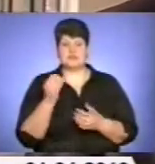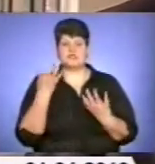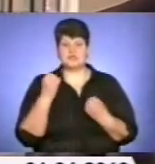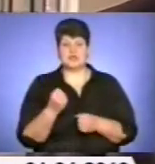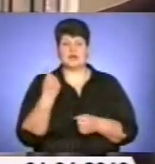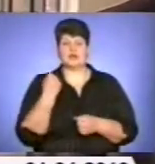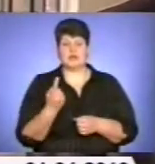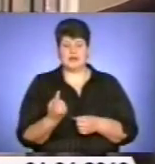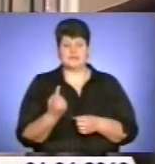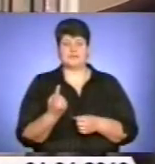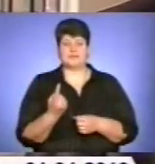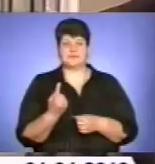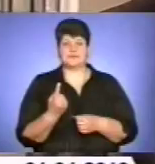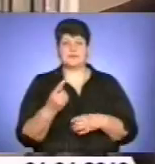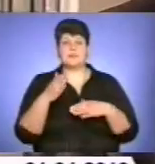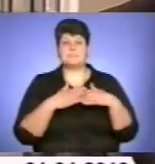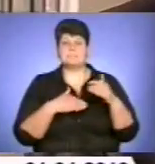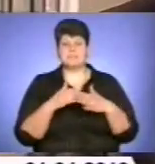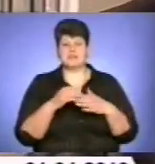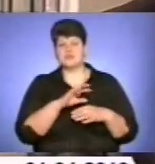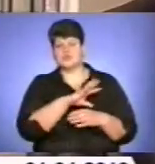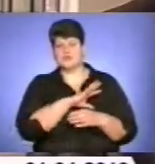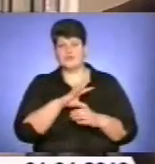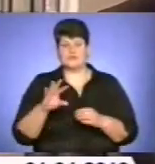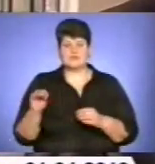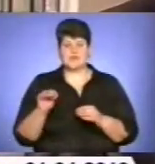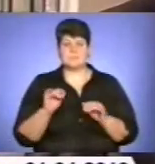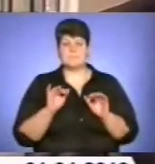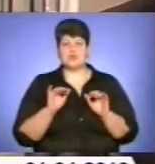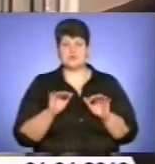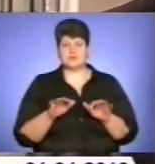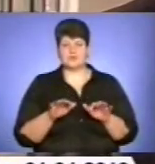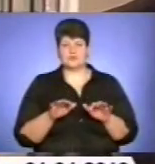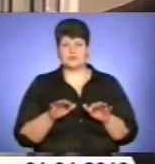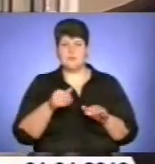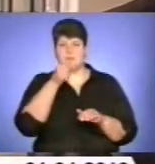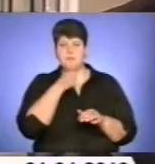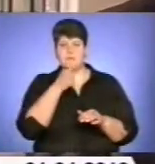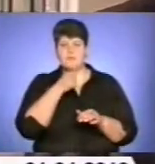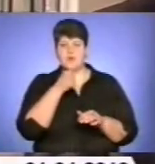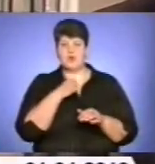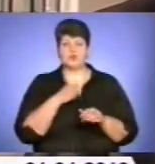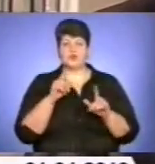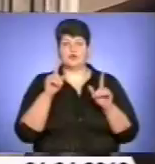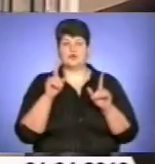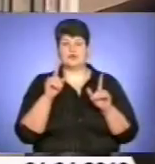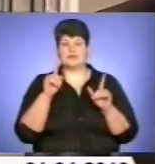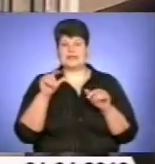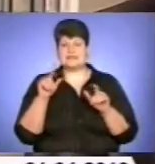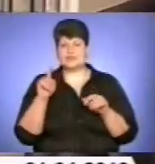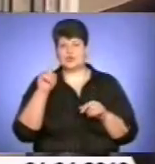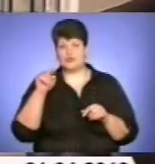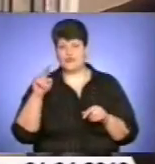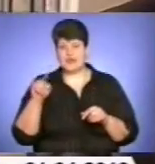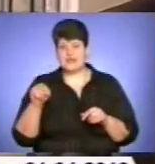одне, що практично вся процедура пробного тестування, вона абсолютно